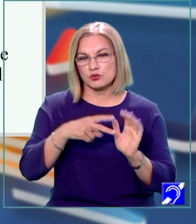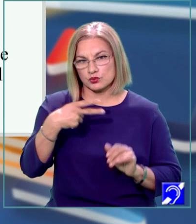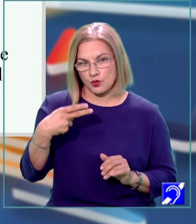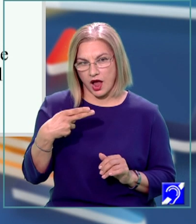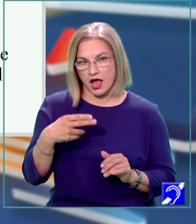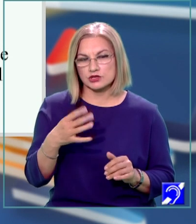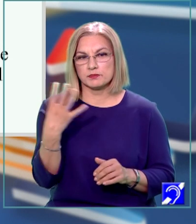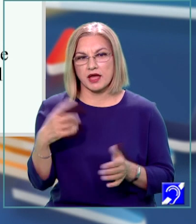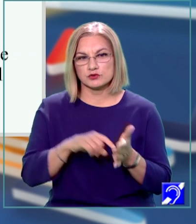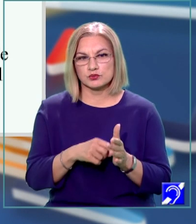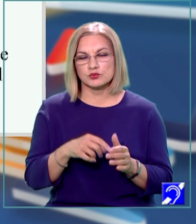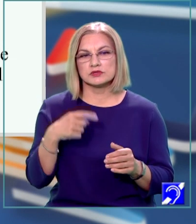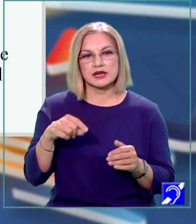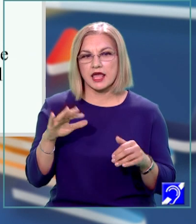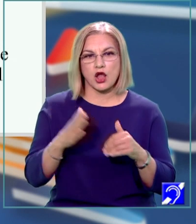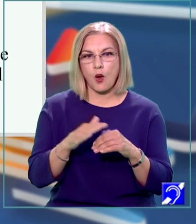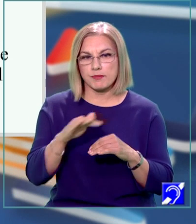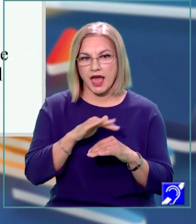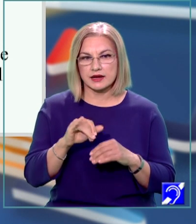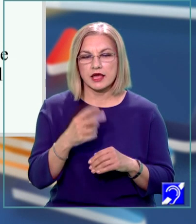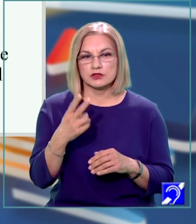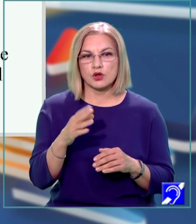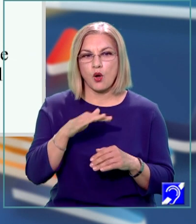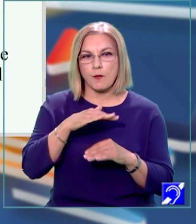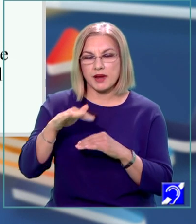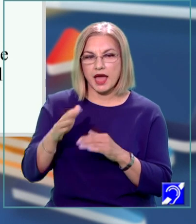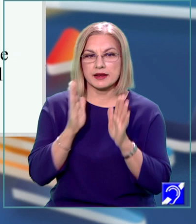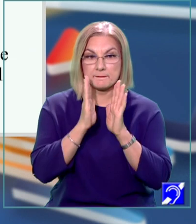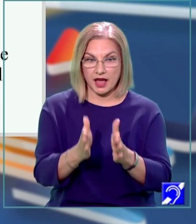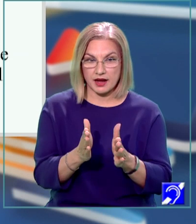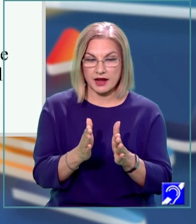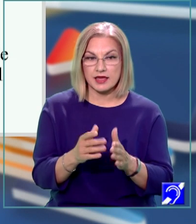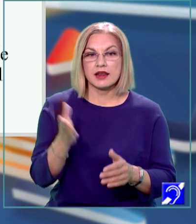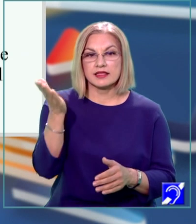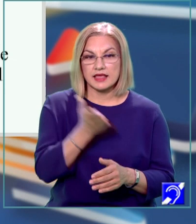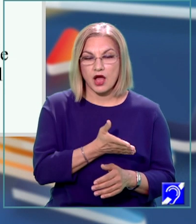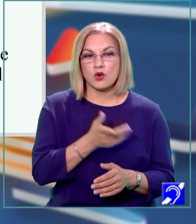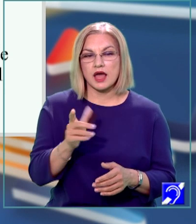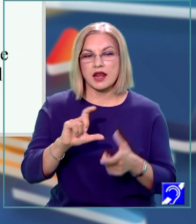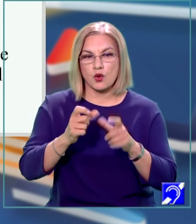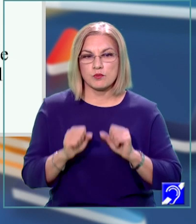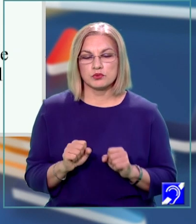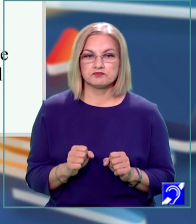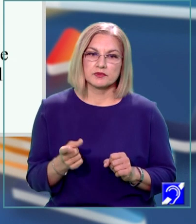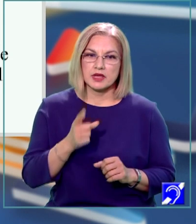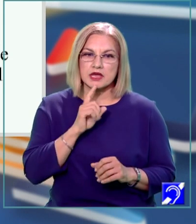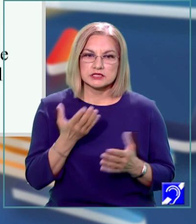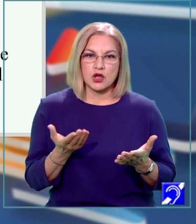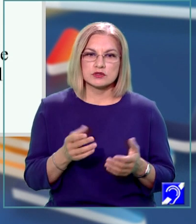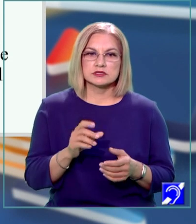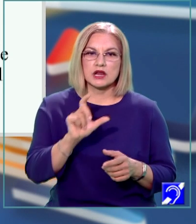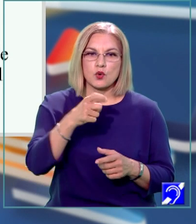4 puncte necoplanare, 2 plane paralele, diagonalele cubului. Se consideră cubul